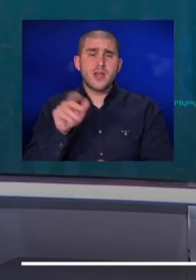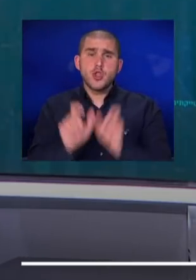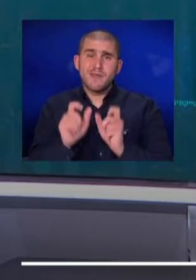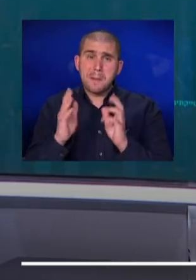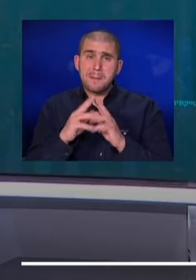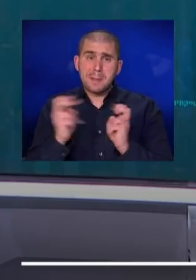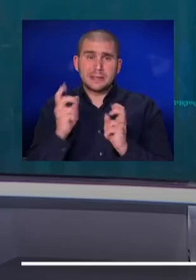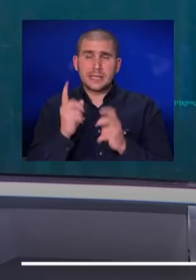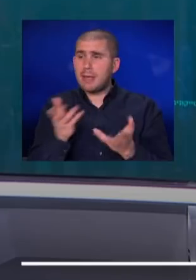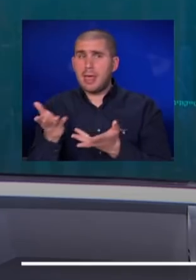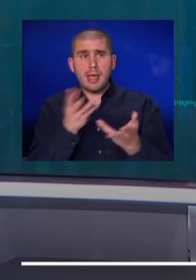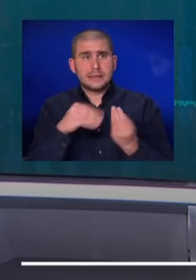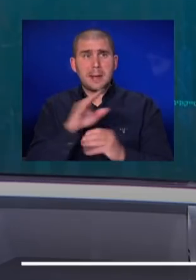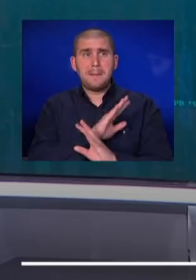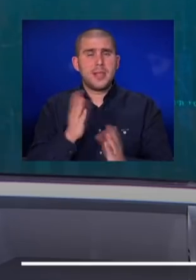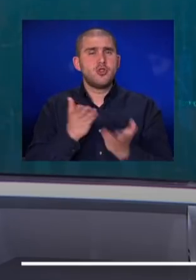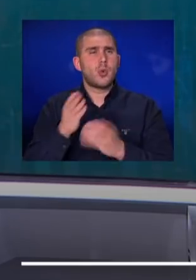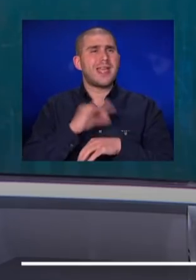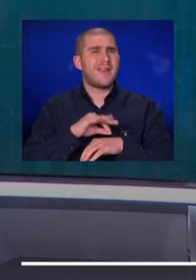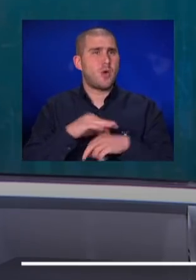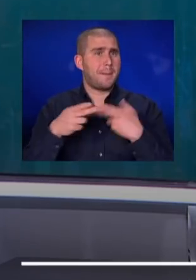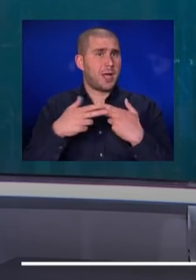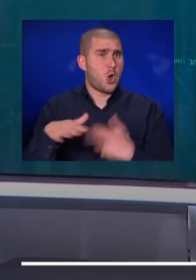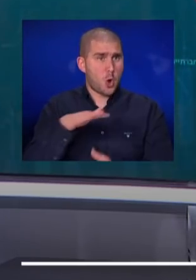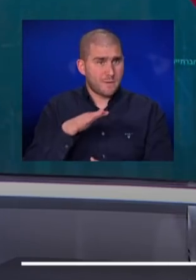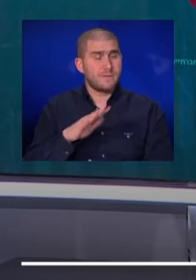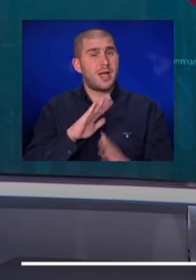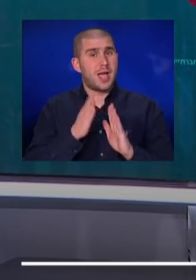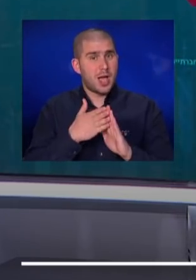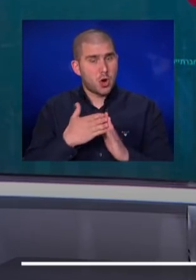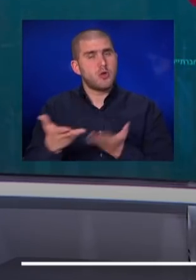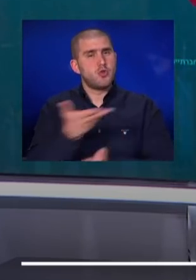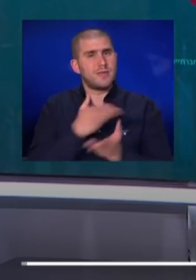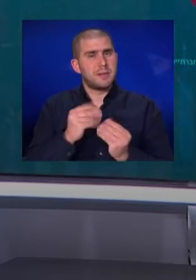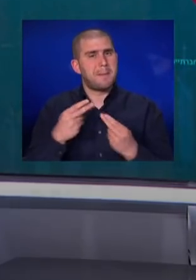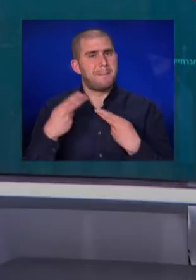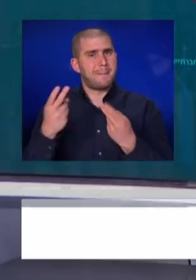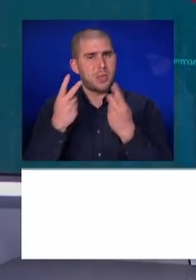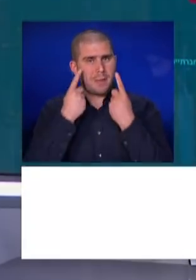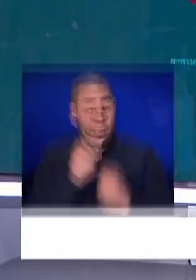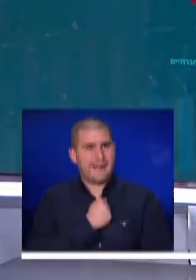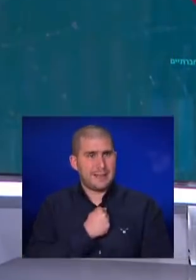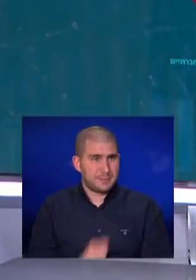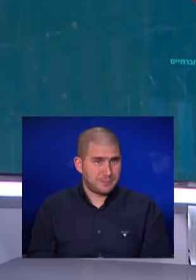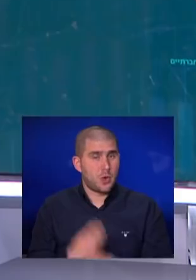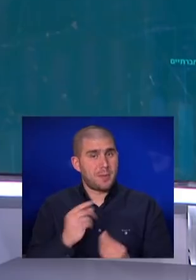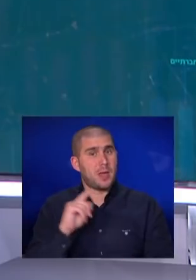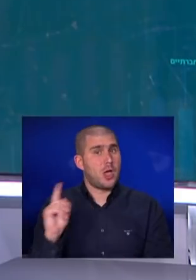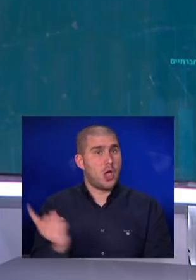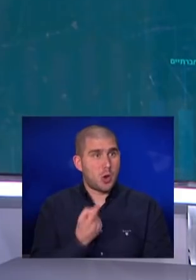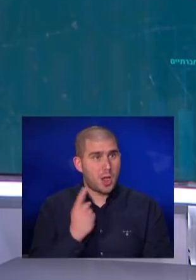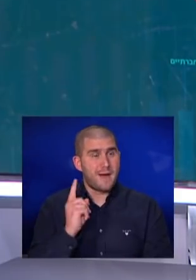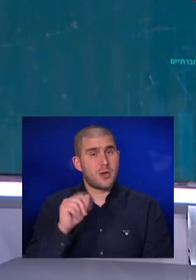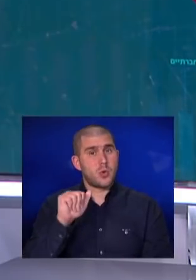בעיר נאלצים להסתדר בלי שירותי רפואה קרובים וכל זה בשיתוף פעולה עם בית חולים חרדי. מיד נהיה עם כל אלה,